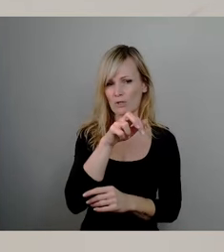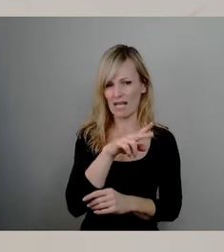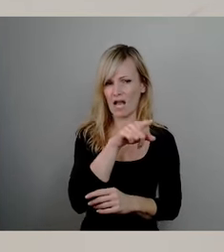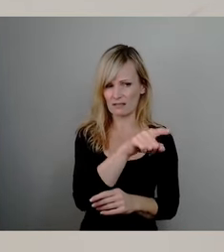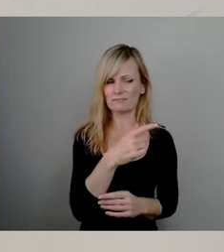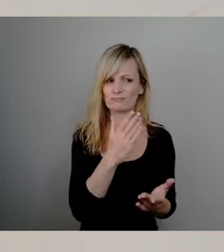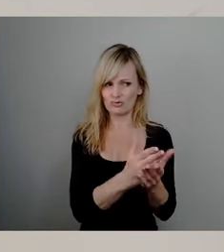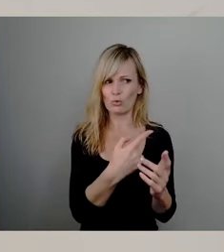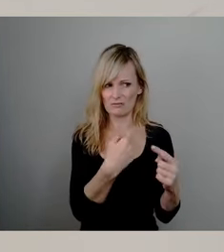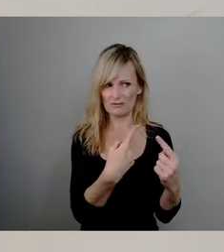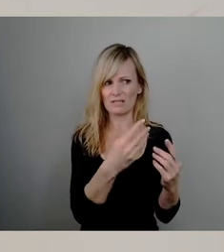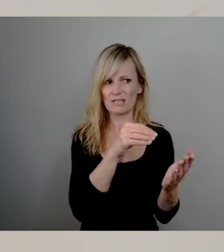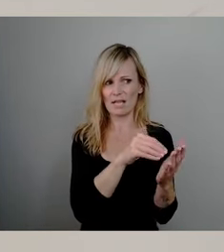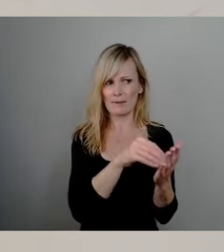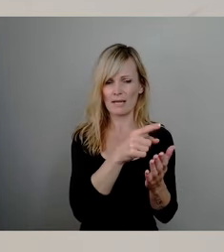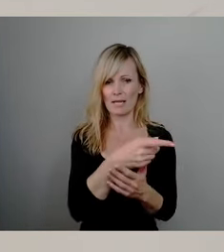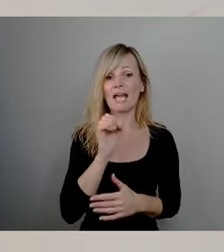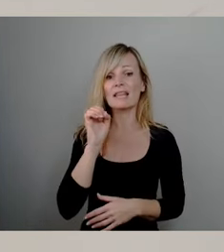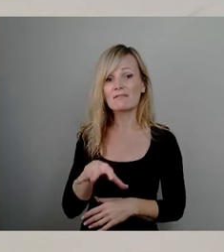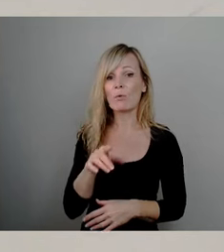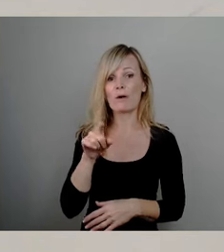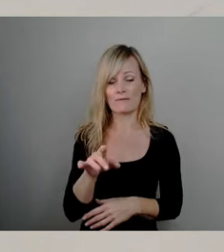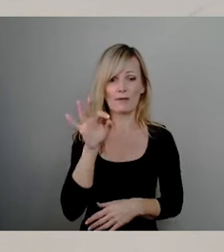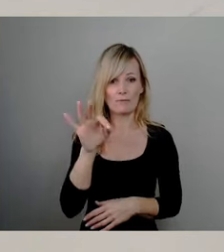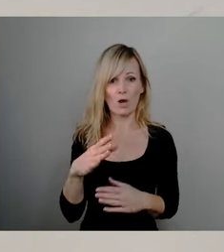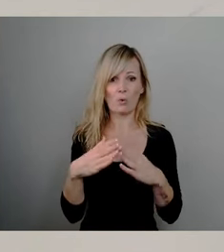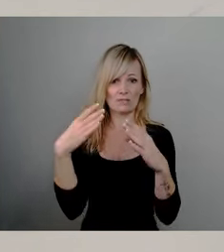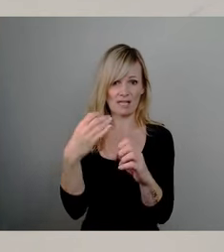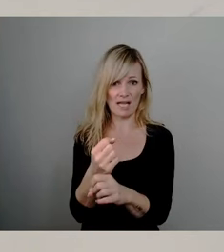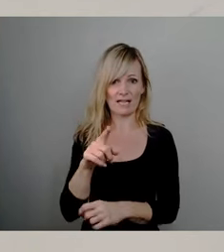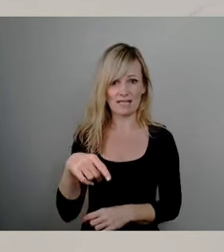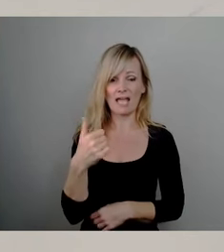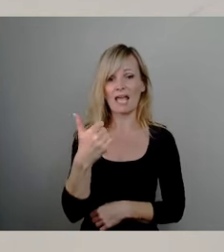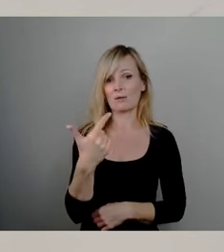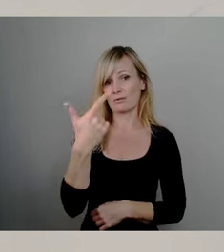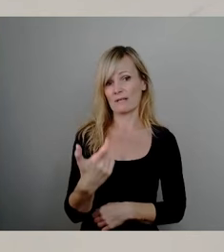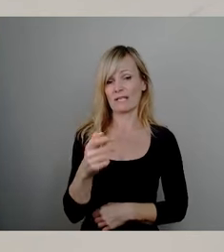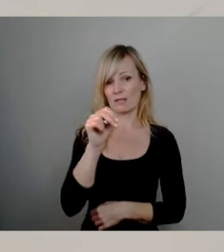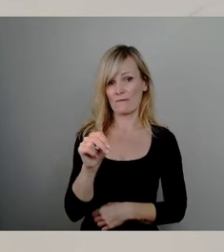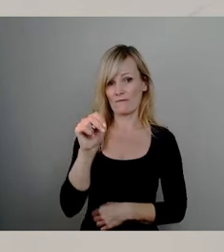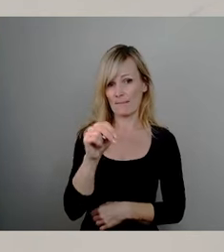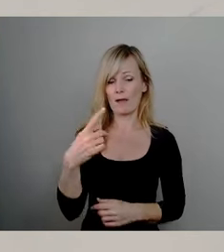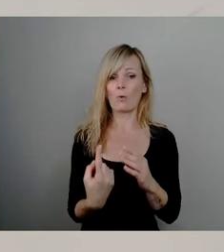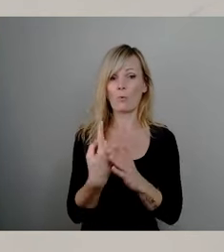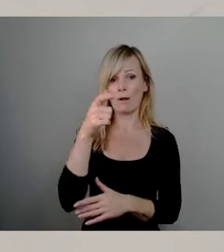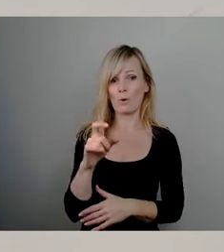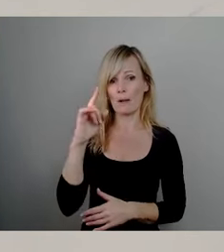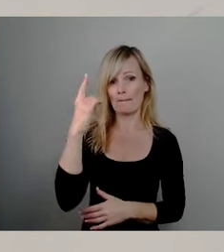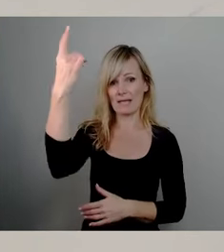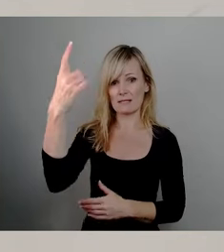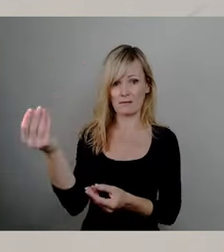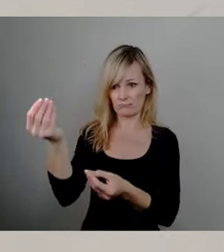Entwurf des Haushaltes wird am 21.11. durch den Oberbürgermeister eingebracht.